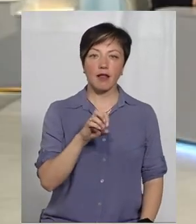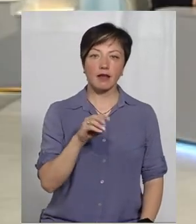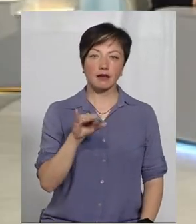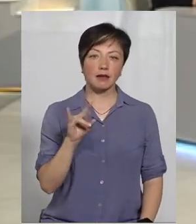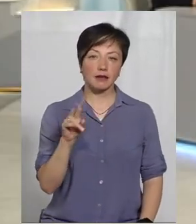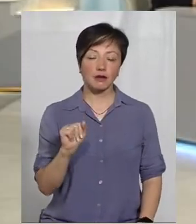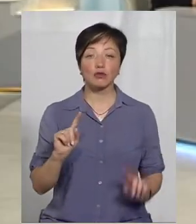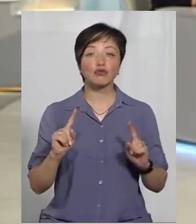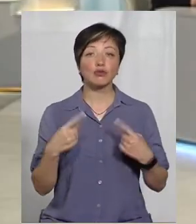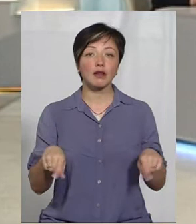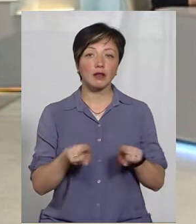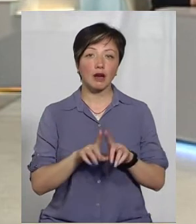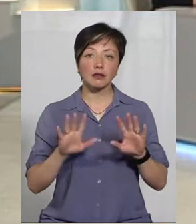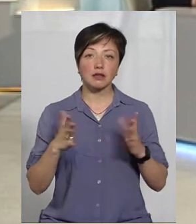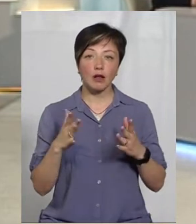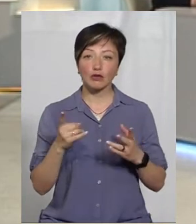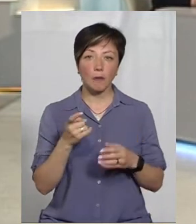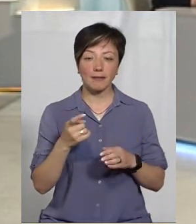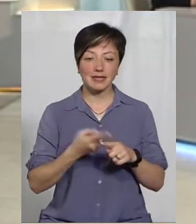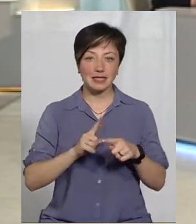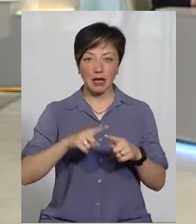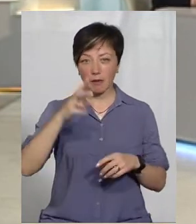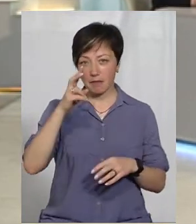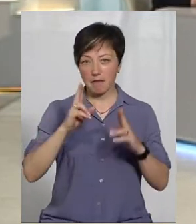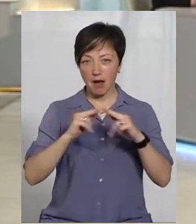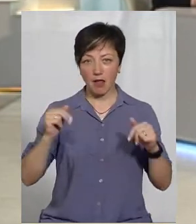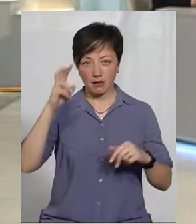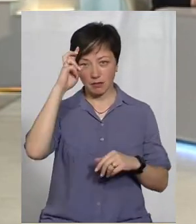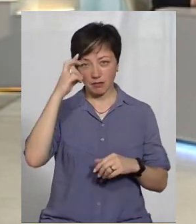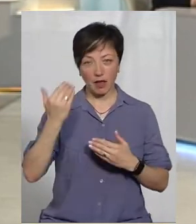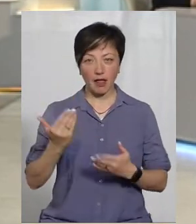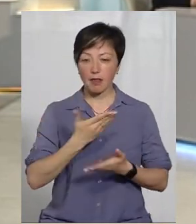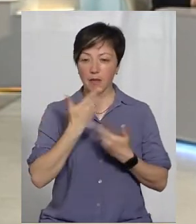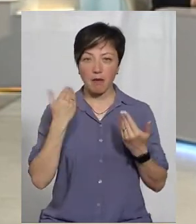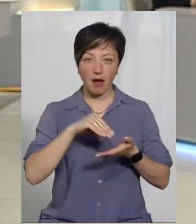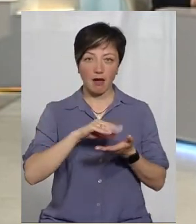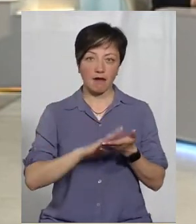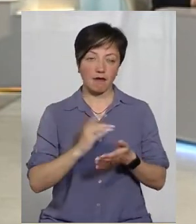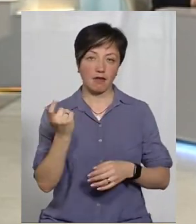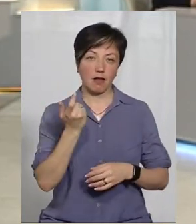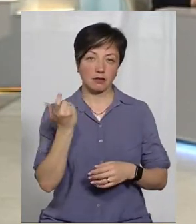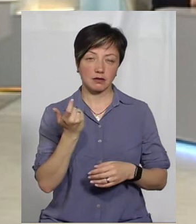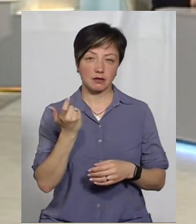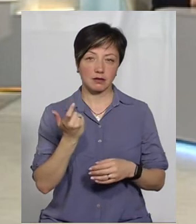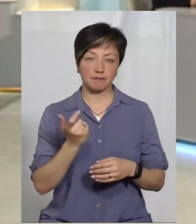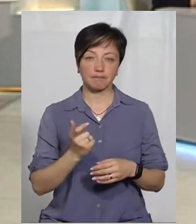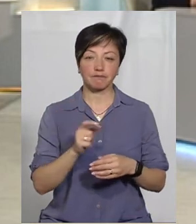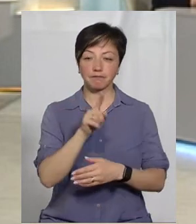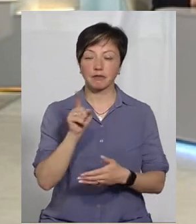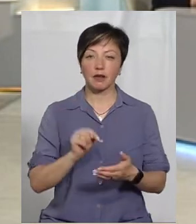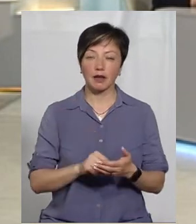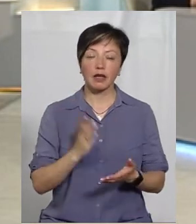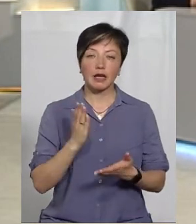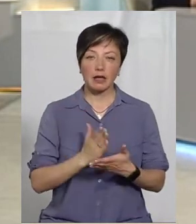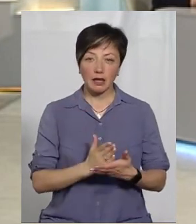сталося, що Палац Сангушків не перебуває на балансі, як ви зазначили у сюжеті? Для цього є ряд причин,